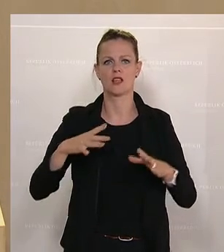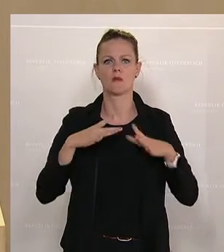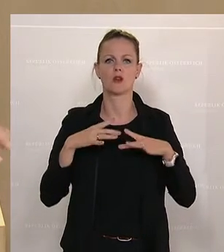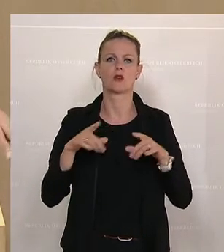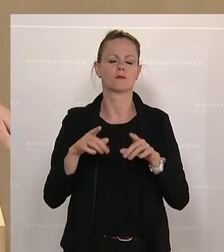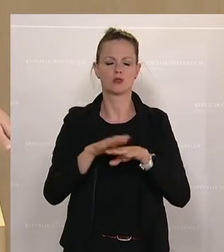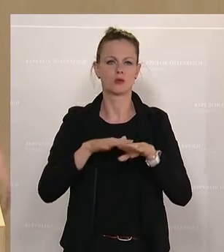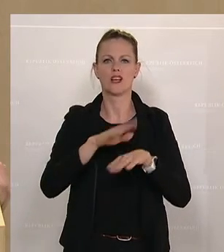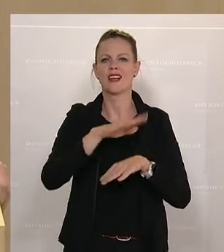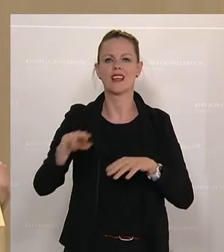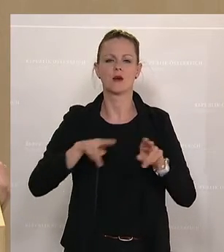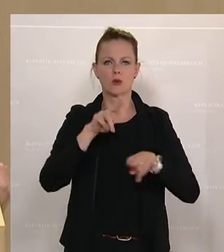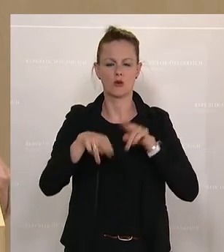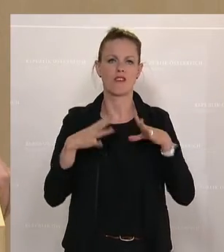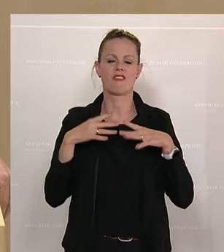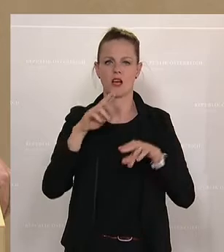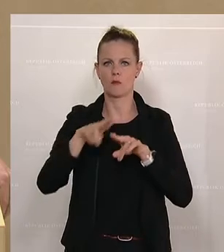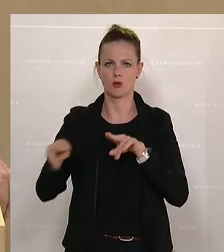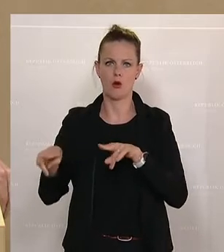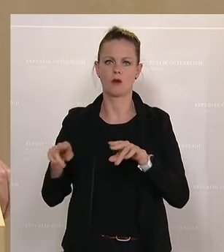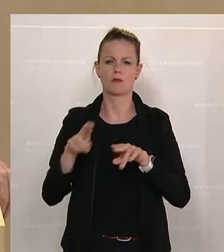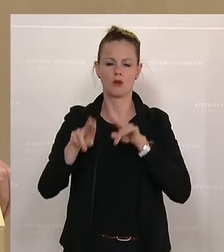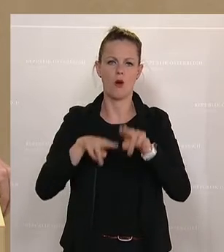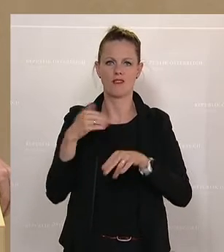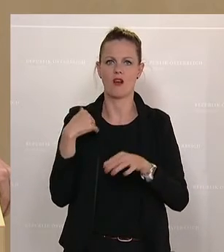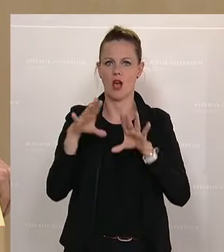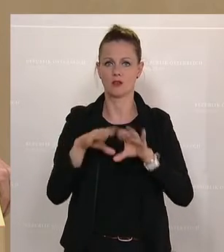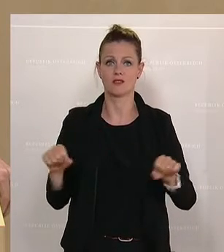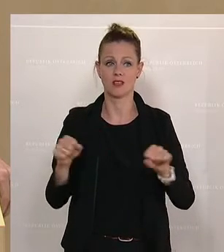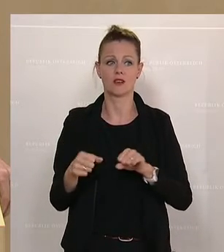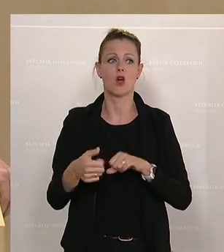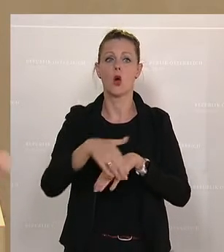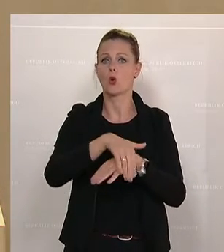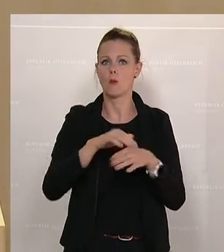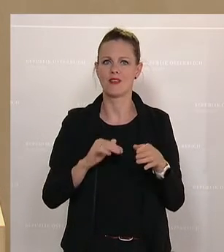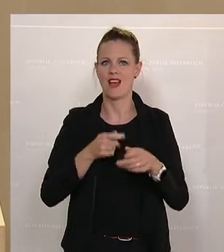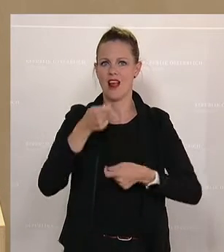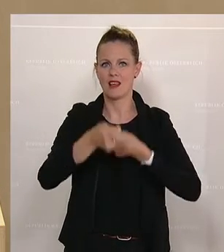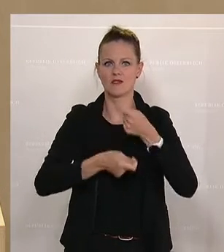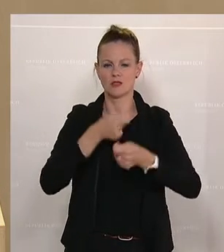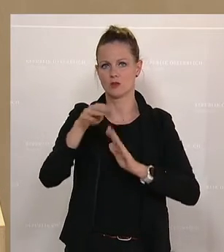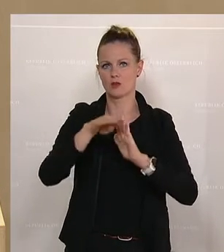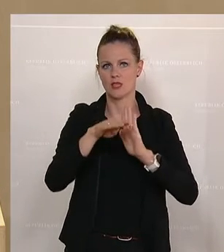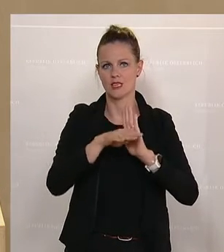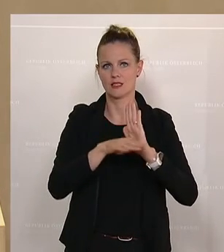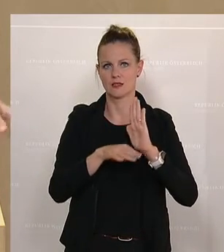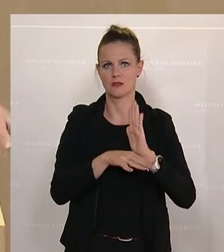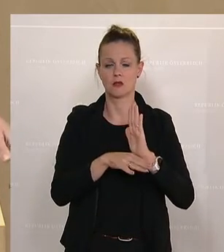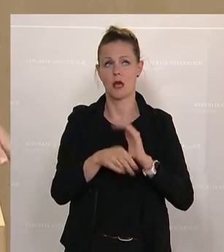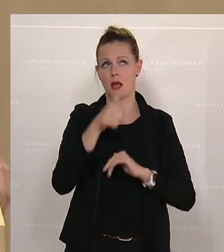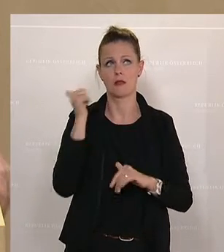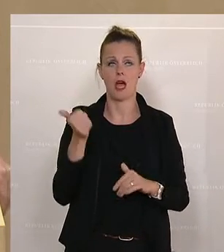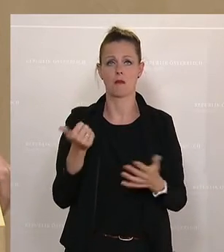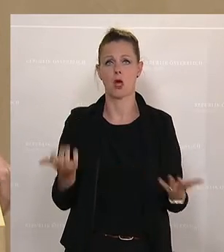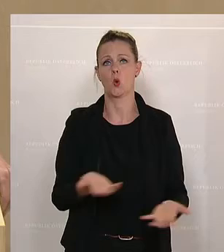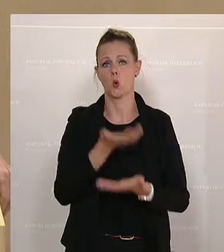festgesetzt. Ganz wichtig, wir haben das Kommunalinvestitionsgesetz, das hört sich jetzt vom Namen nicht wahnsinnig